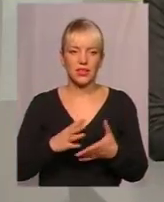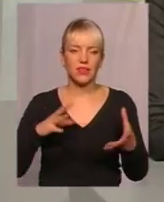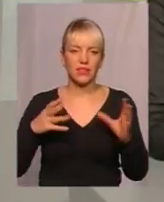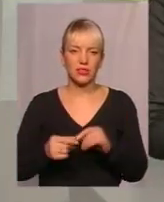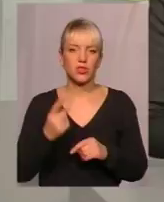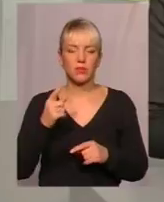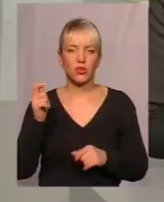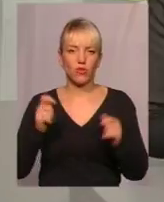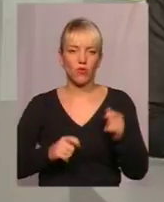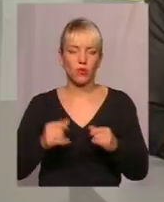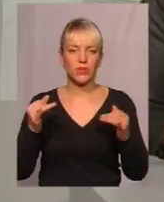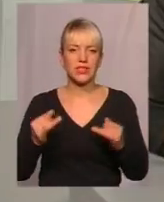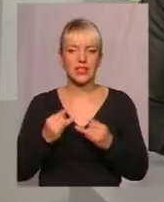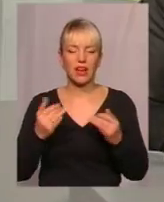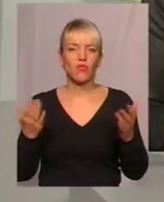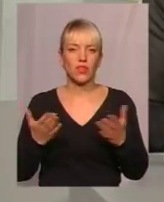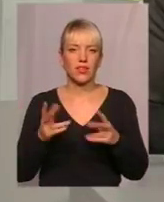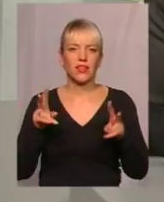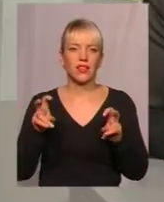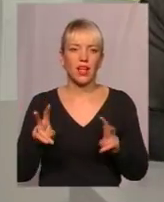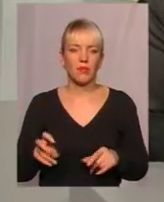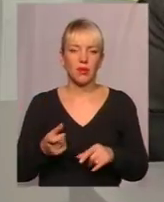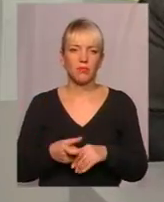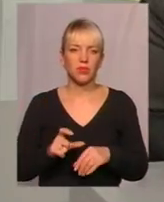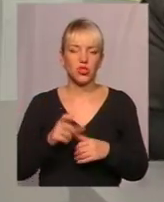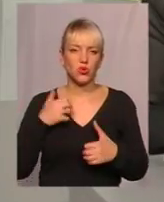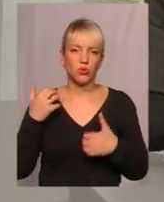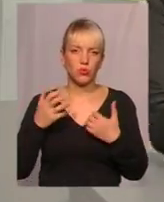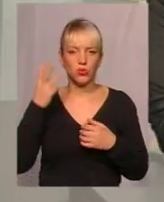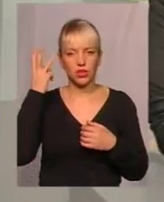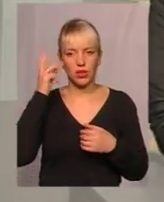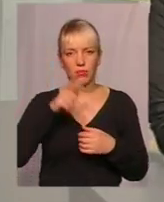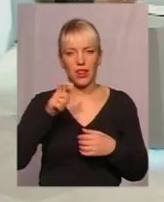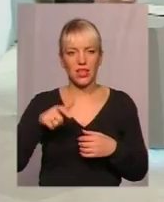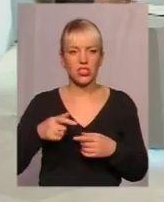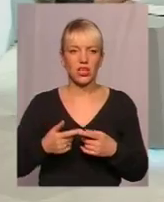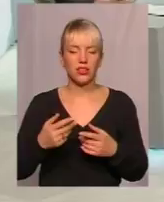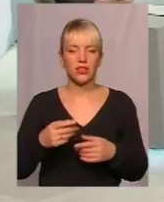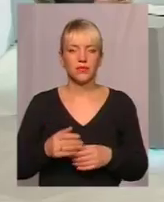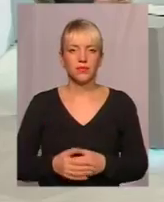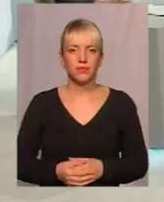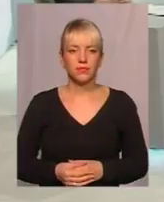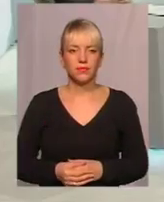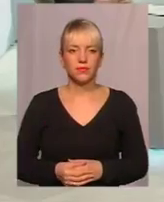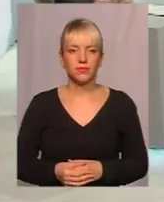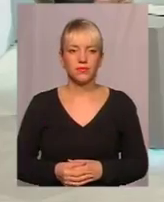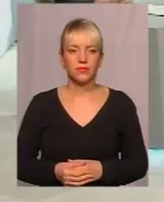форуму і от цікаво які ж теми більш турбують хмельничан або навіть подолян так